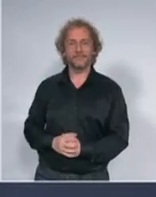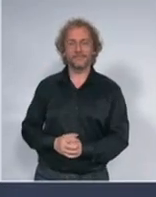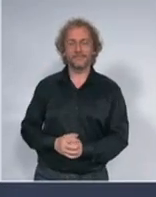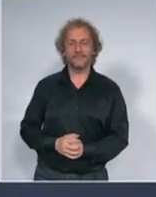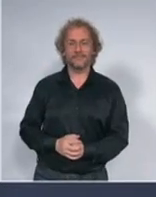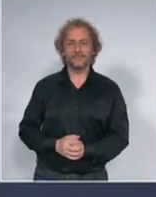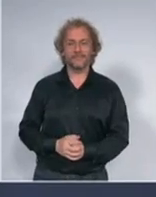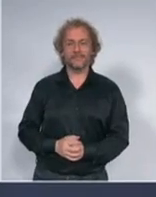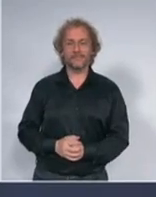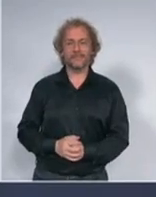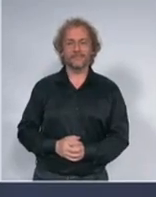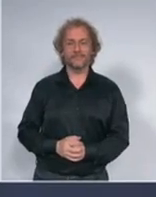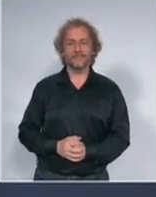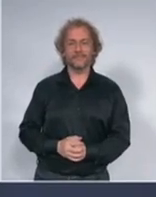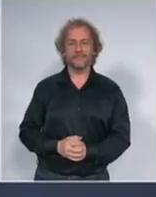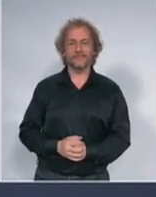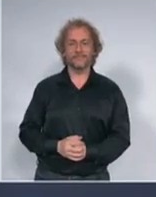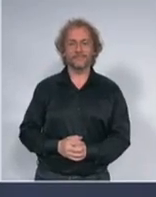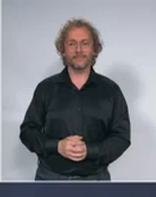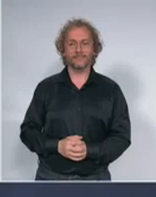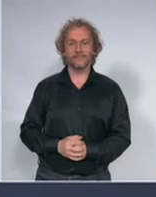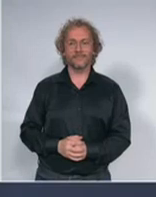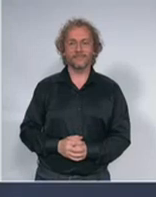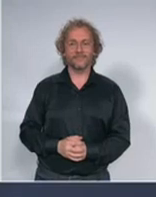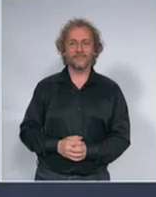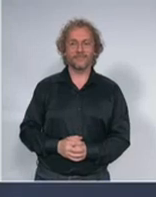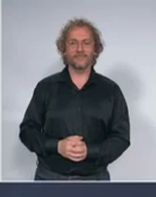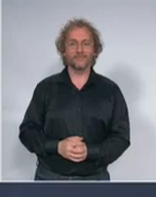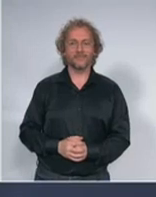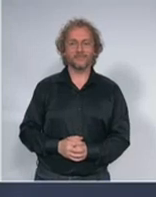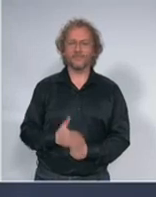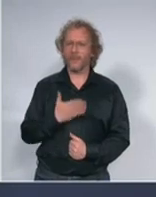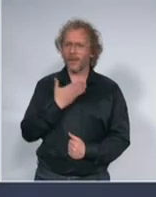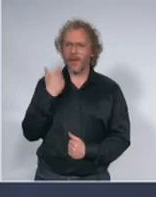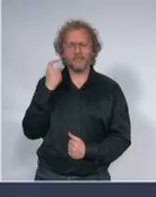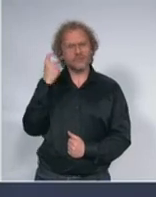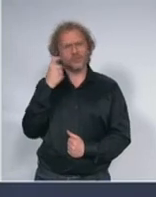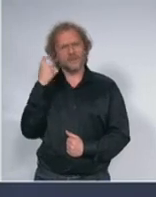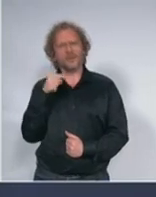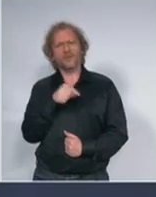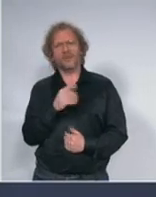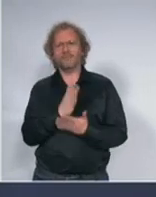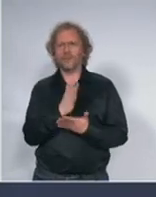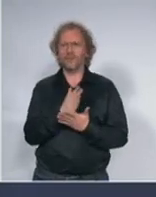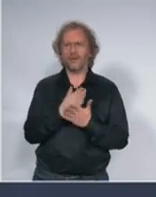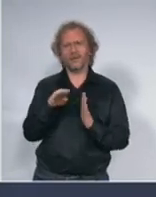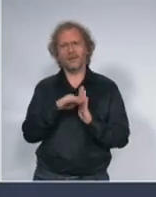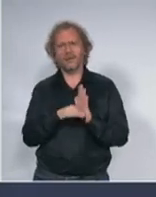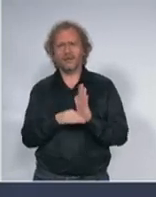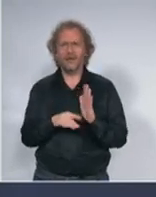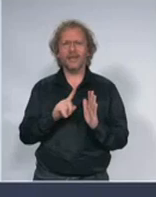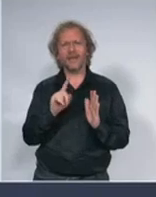nijedna trunčica sumnje da je ovo moglo da se uradi da je ustavno